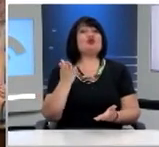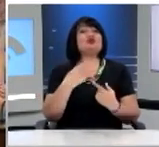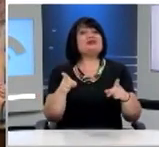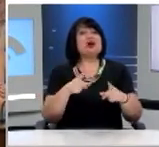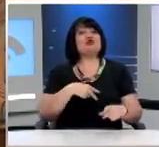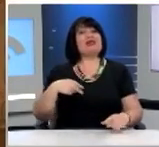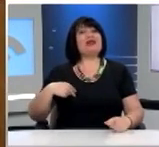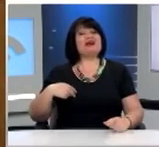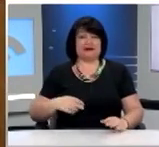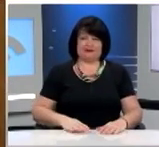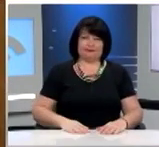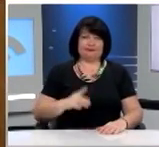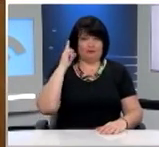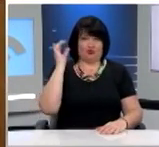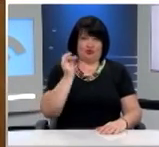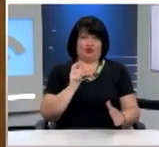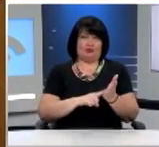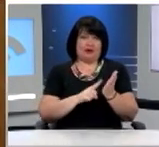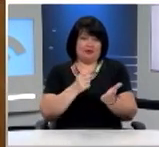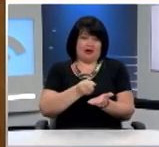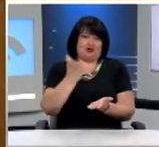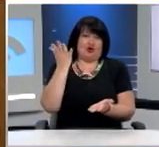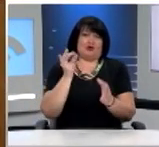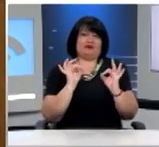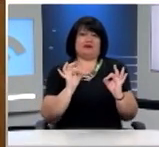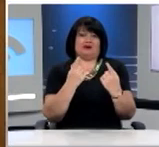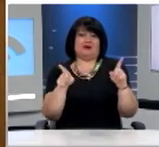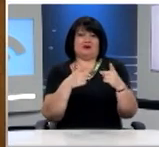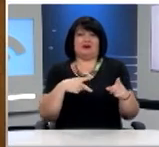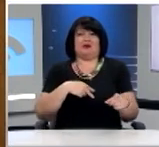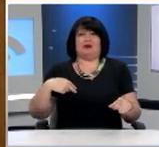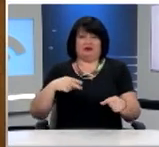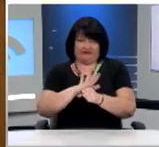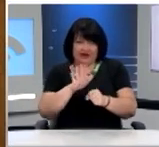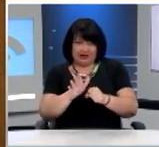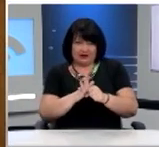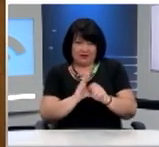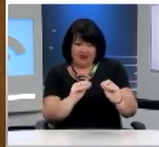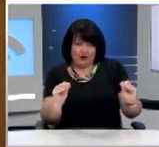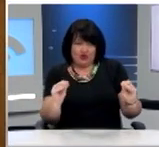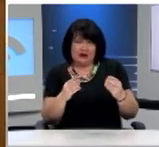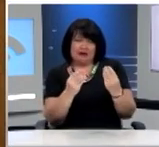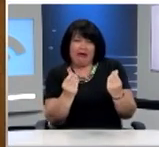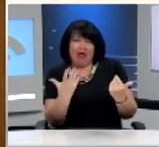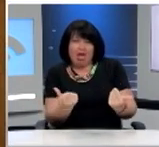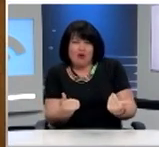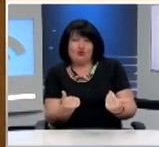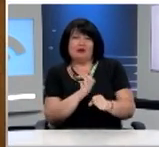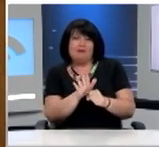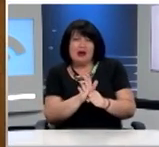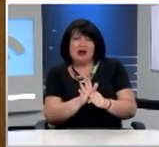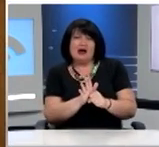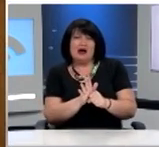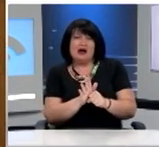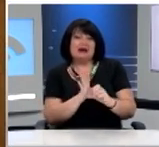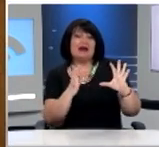λογικό είναι ότι οι εκπαιδευτικοί θα πρέπει να αξιολογούνται ως προς την παιδαγωγική τους επάρκεια, τη δυνατότητα τους να επικοινωνούν με τη